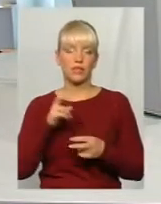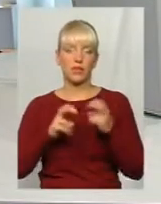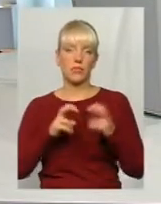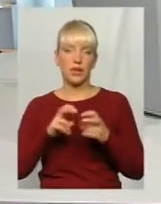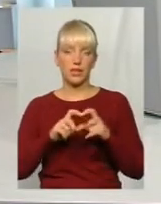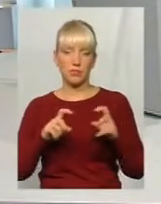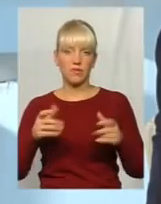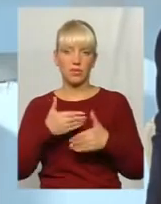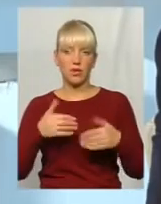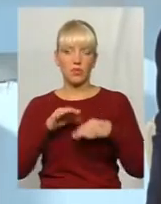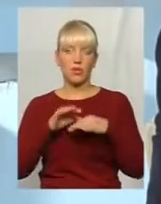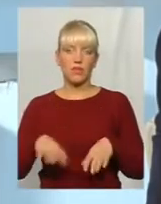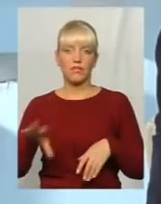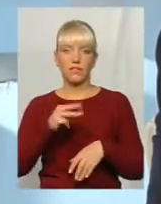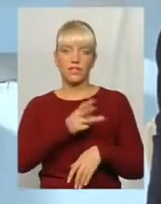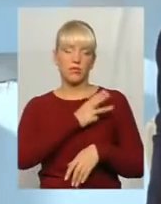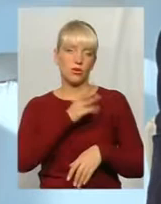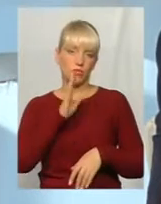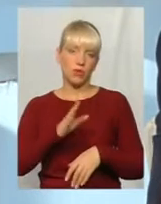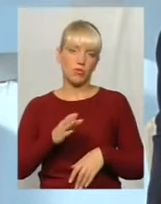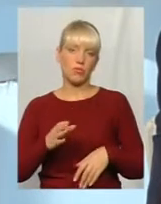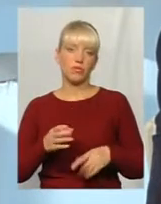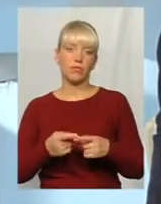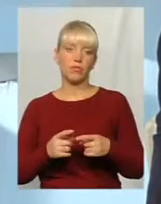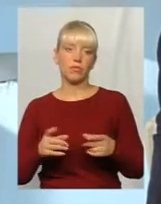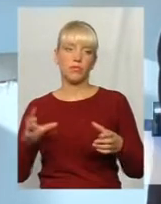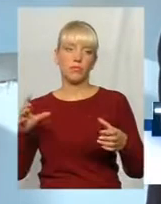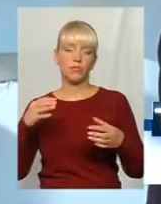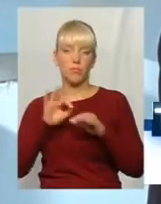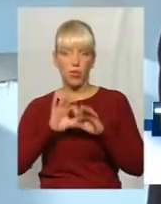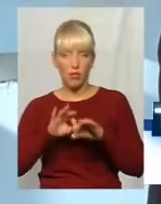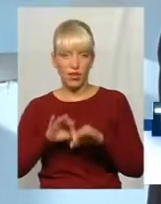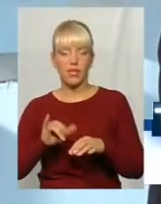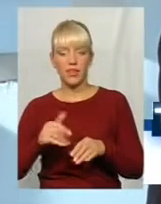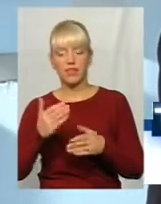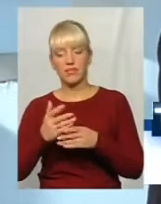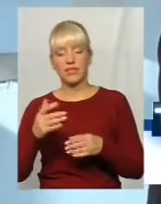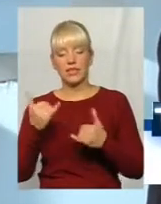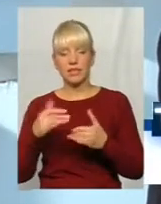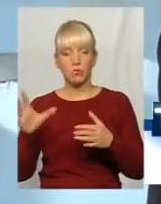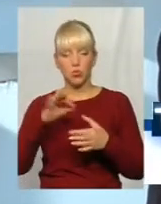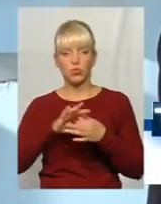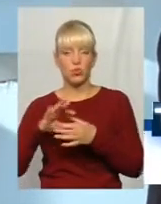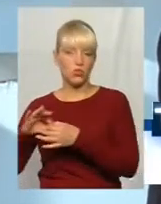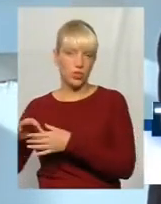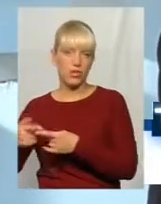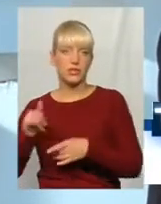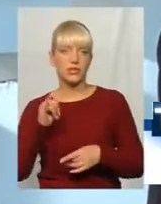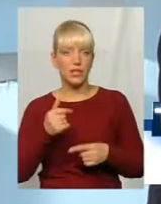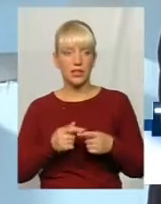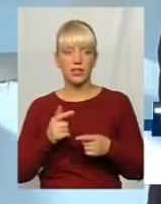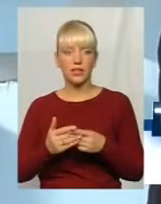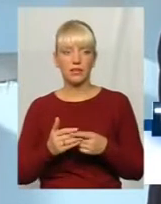всі бажаючі будуть підключатися. Тут тільки питання, скажімо, зараз інформаційної роботи, щодо залучення найбільшої кількості суб'єктів